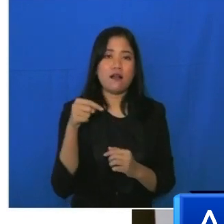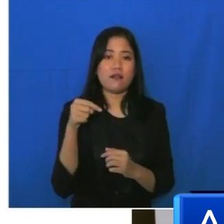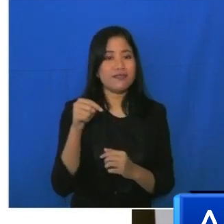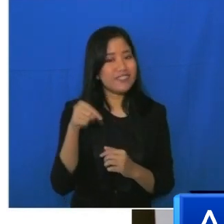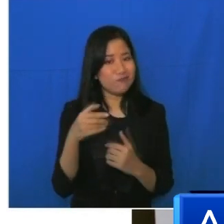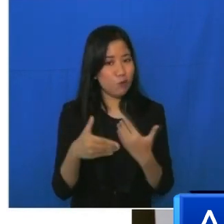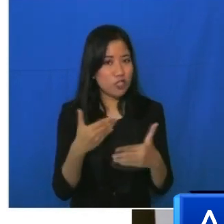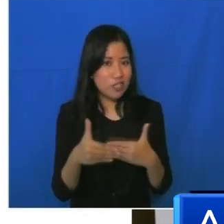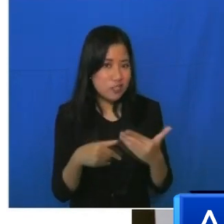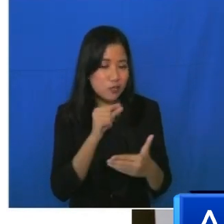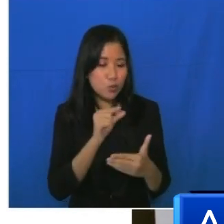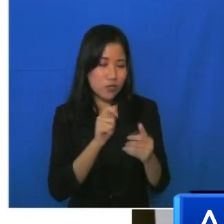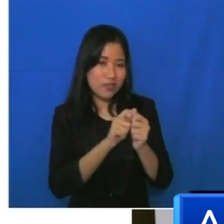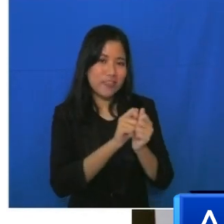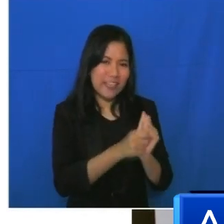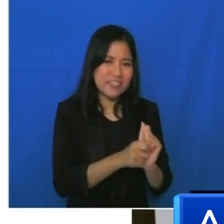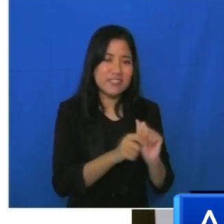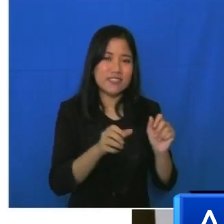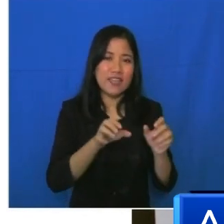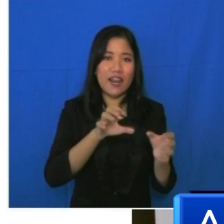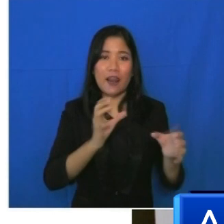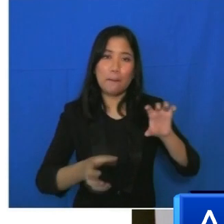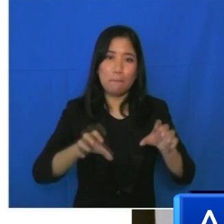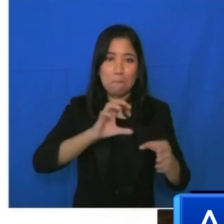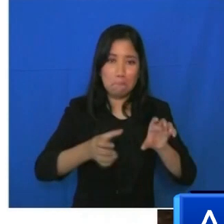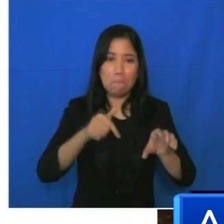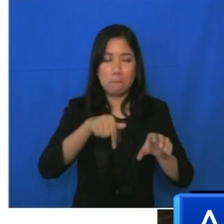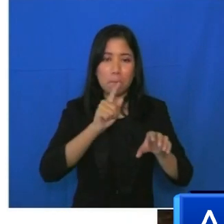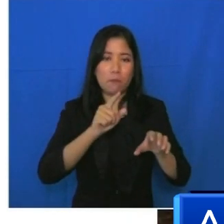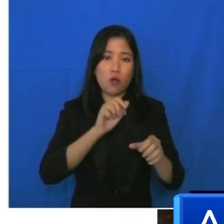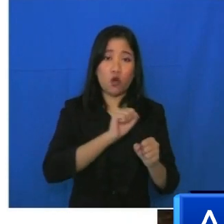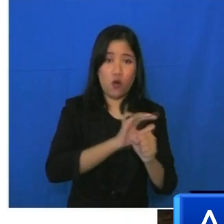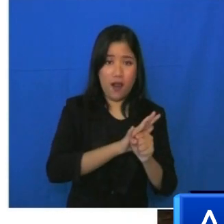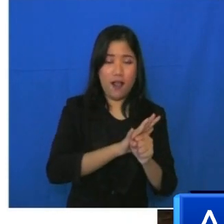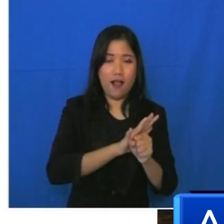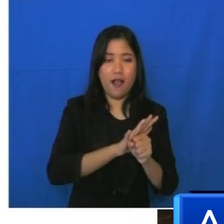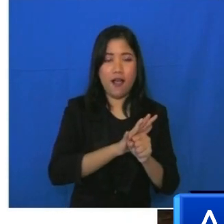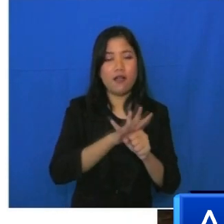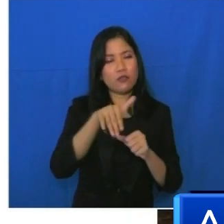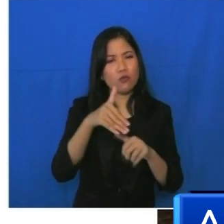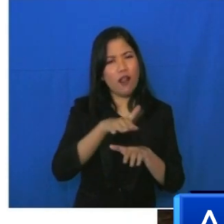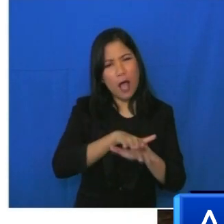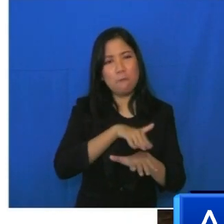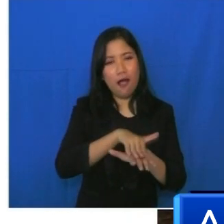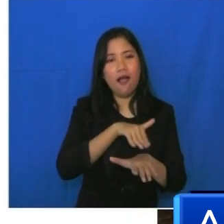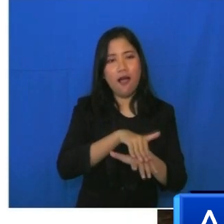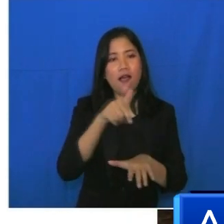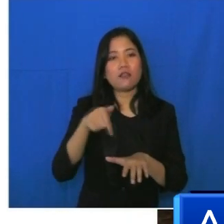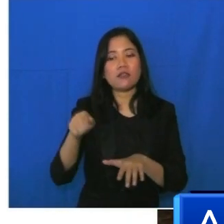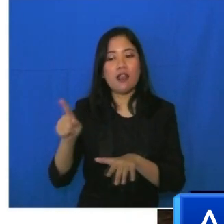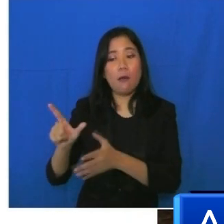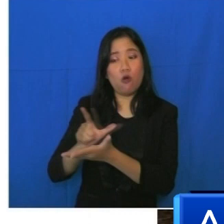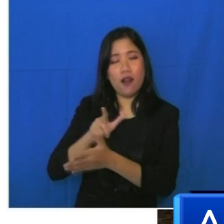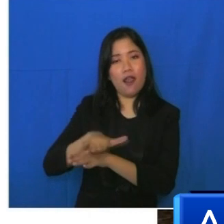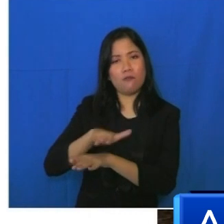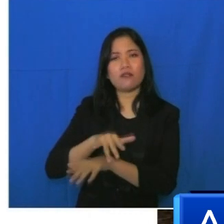tes lab dari corona, terhadap pasien corona itu memang agak lambat, sehingga laporan juga agak